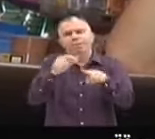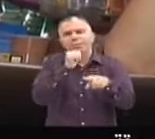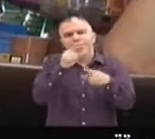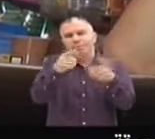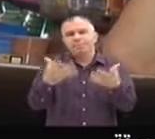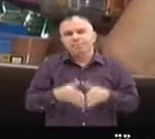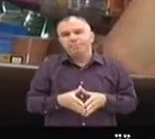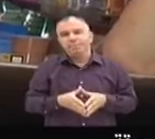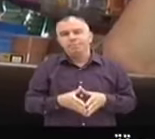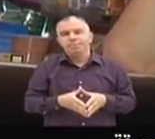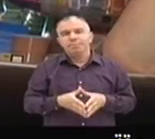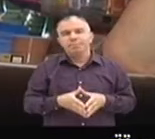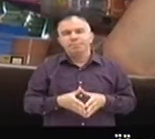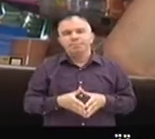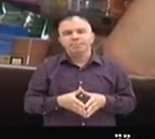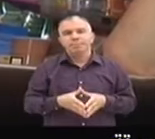C'est une belle expression, ça.